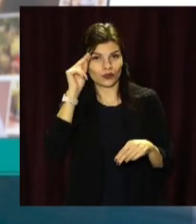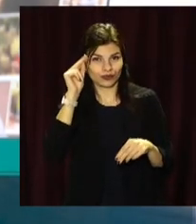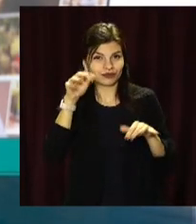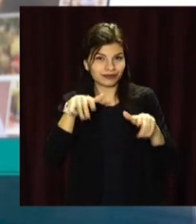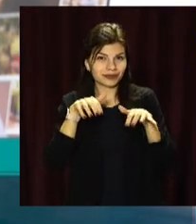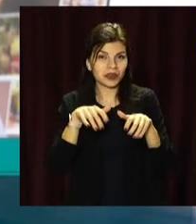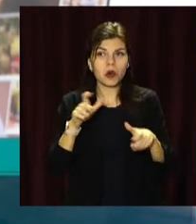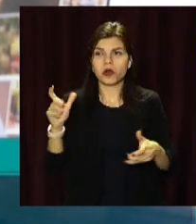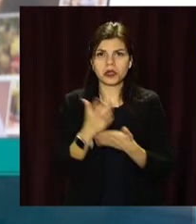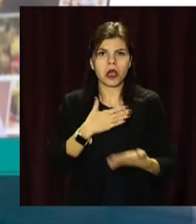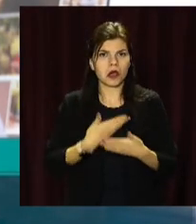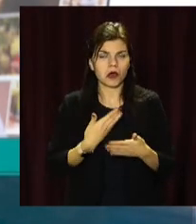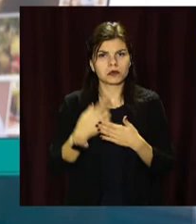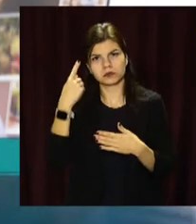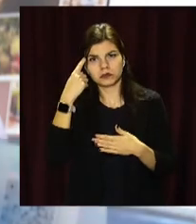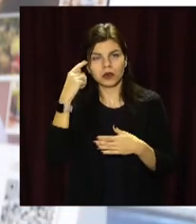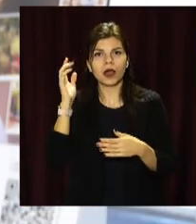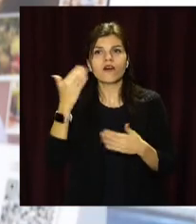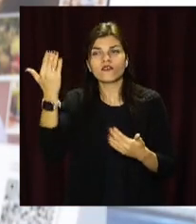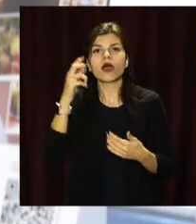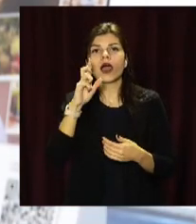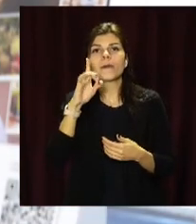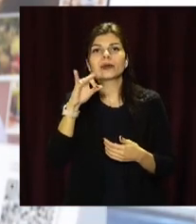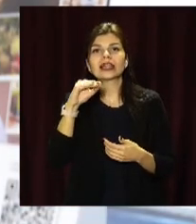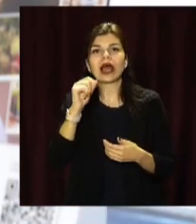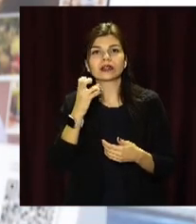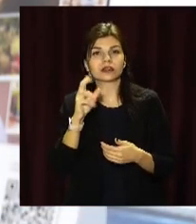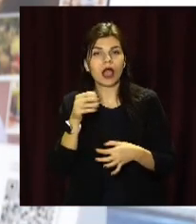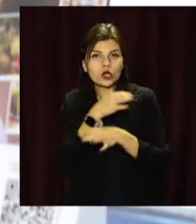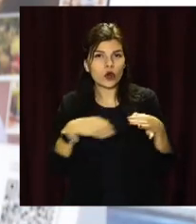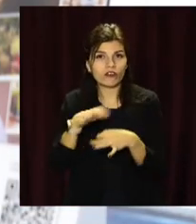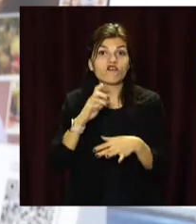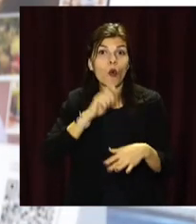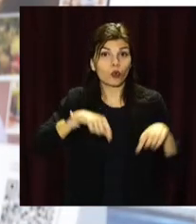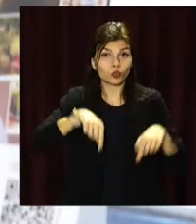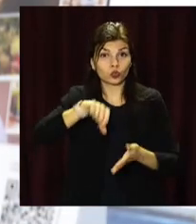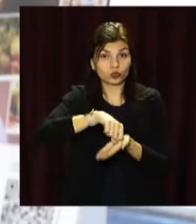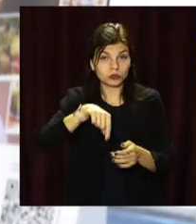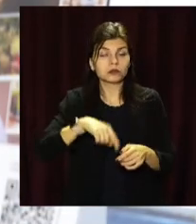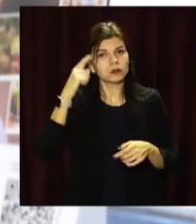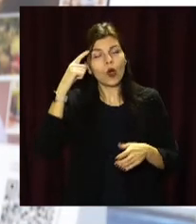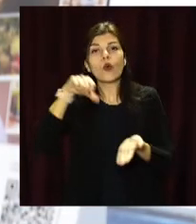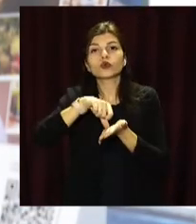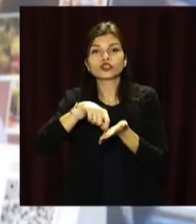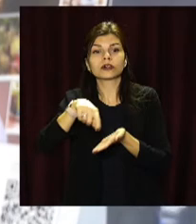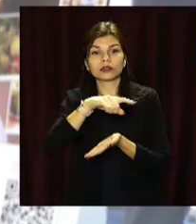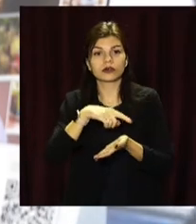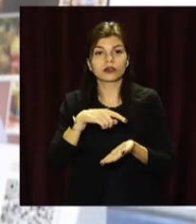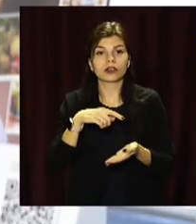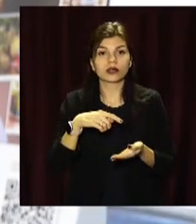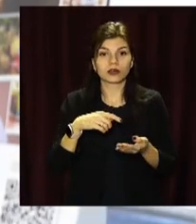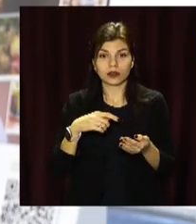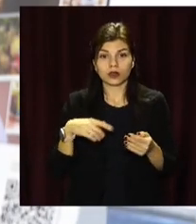громадян за програмою Британської ради в Україні. Учасники навчань були з